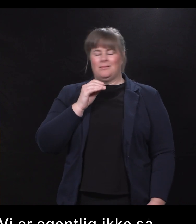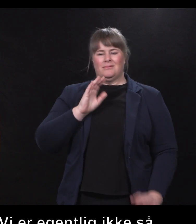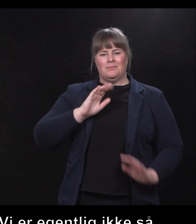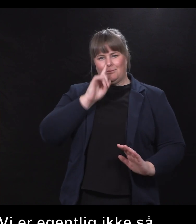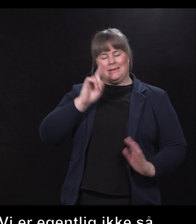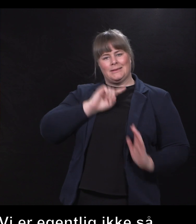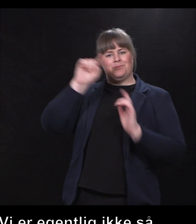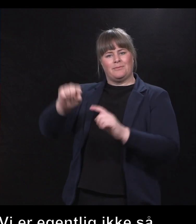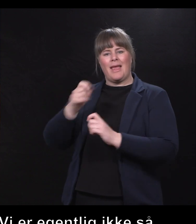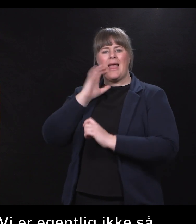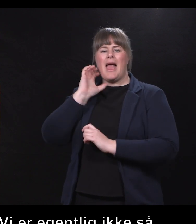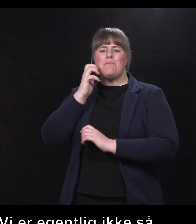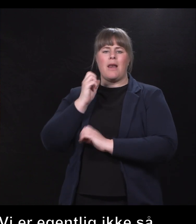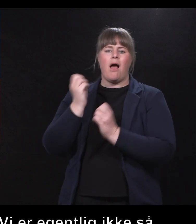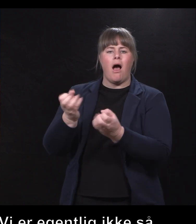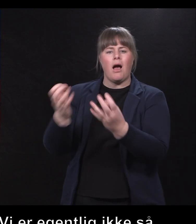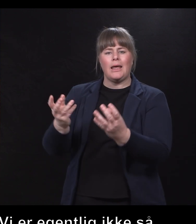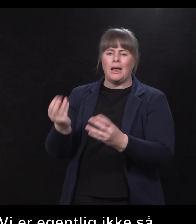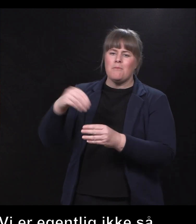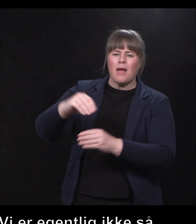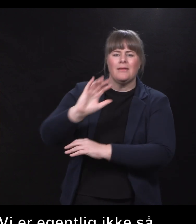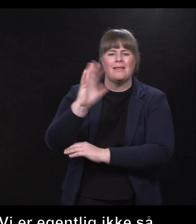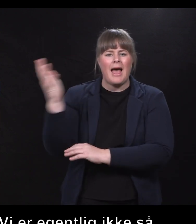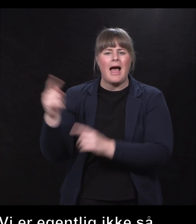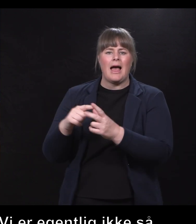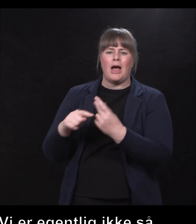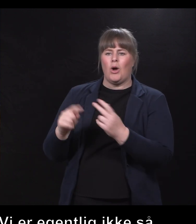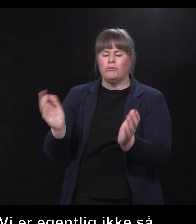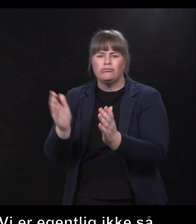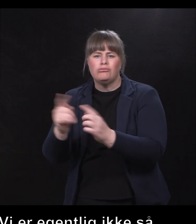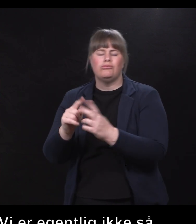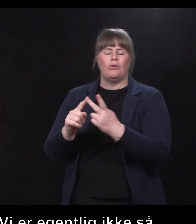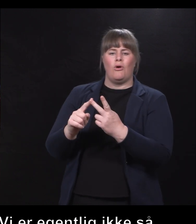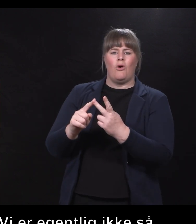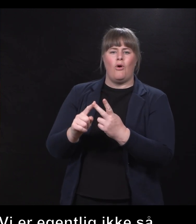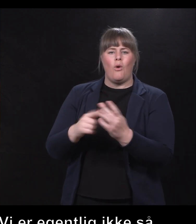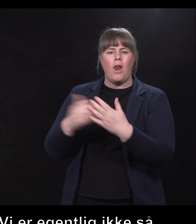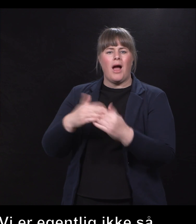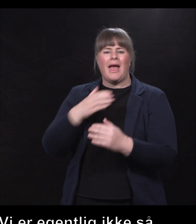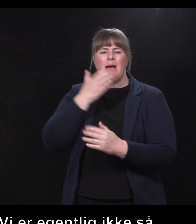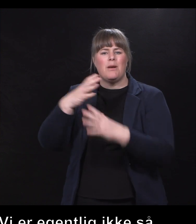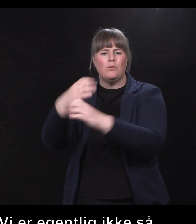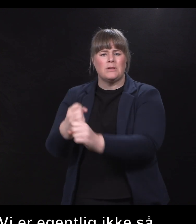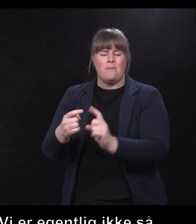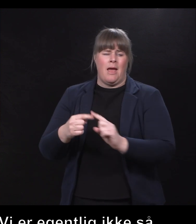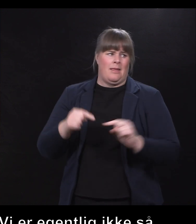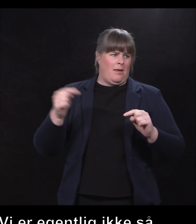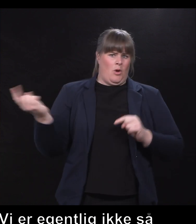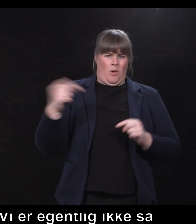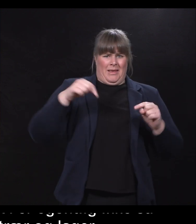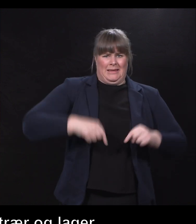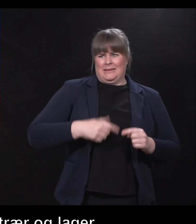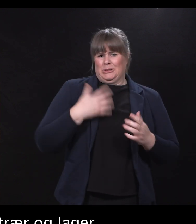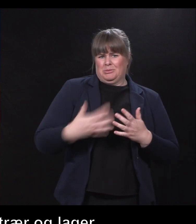planter trær, og skjøtter trær, og plukker fra trær og lager eplemost. Men jeg synes det er umåtelig hyggelig å få lov til å komme og prate om dette her også.